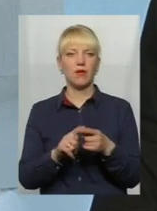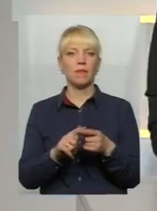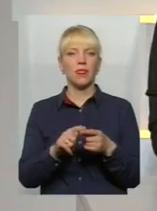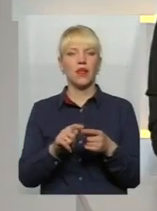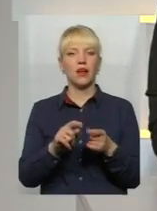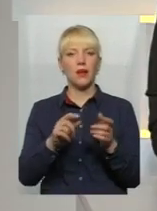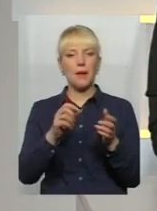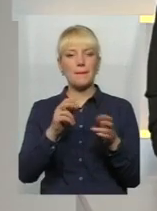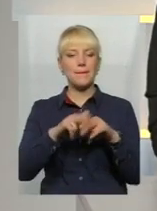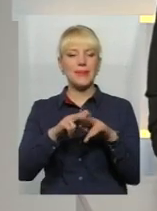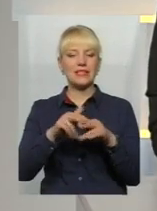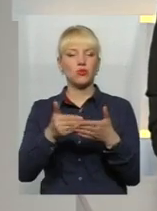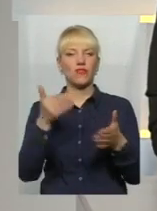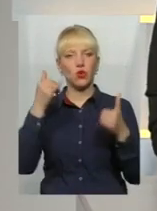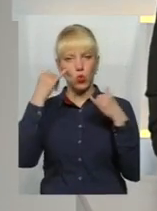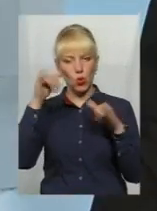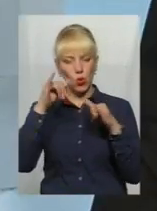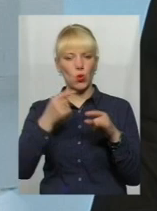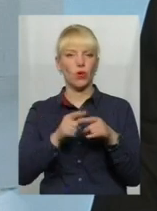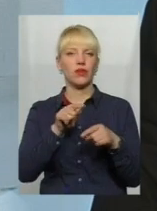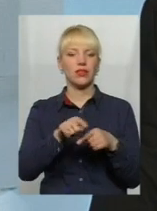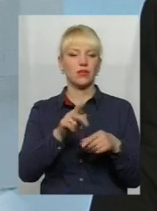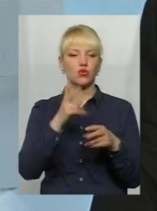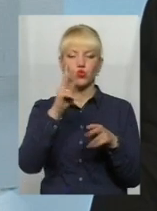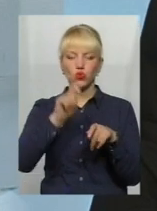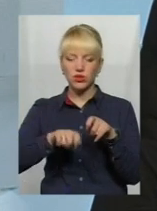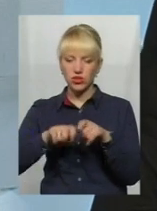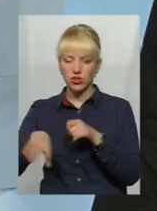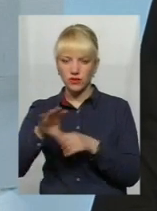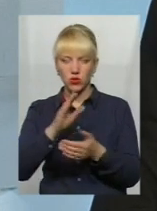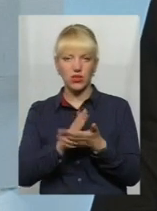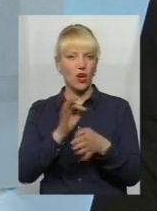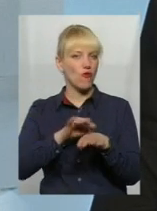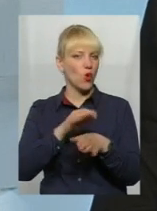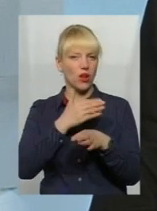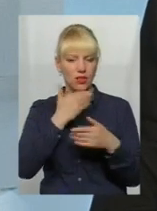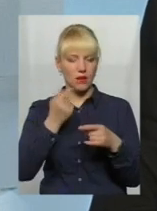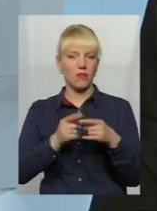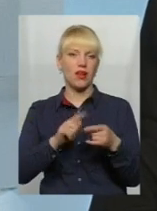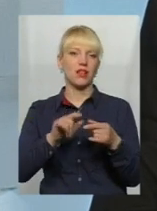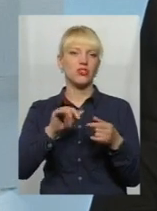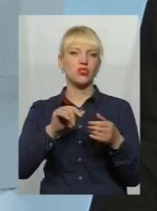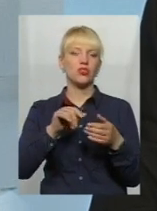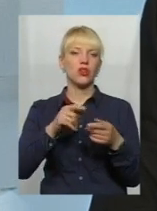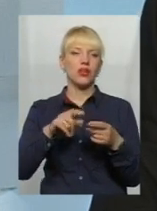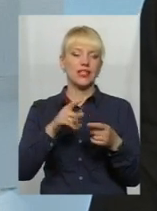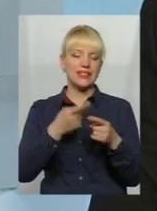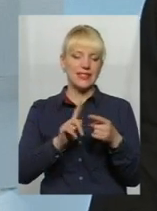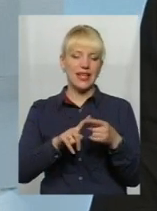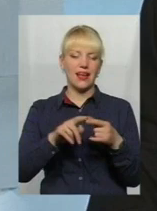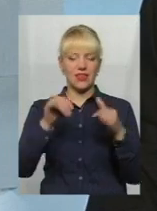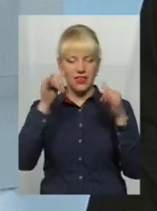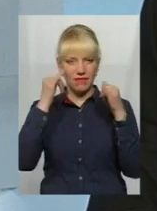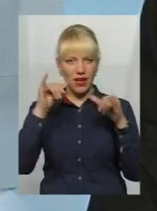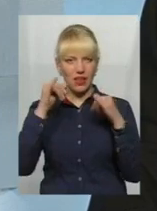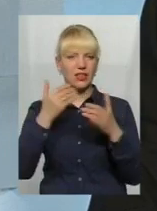відмітки, що вона досліджена, що вона не є хворим, в неї не є мастити в сухолінічних, і що це тварина з запостережно-благополучної зони.